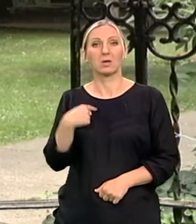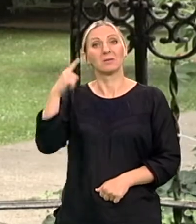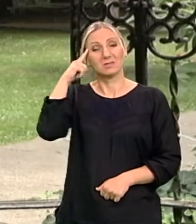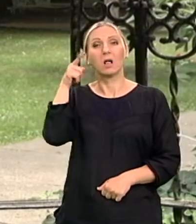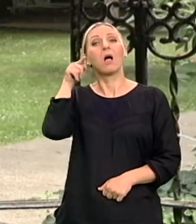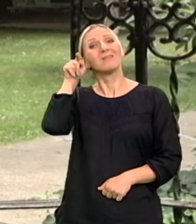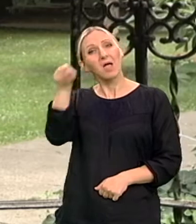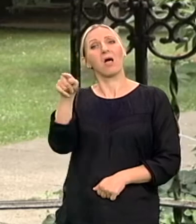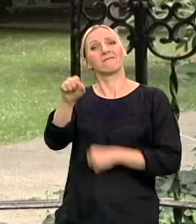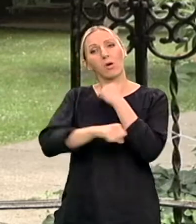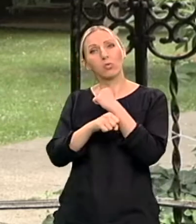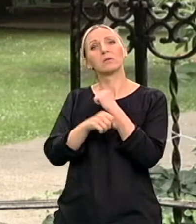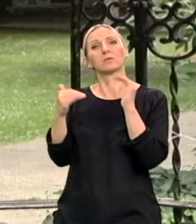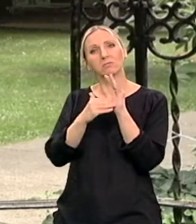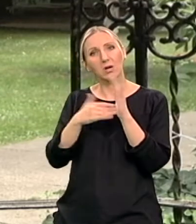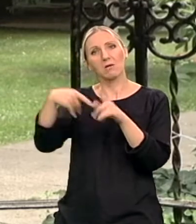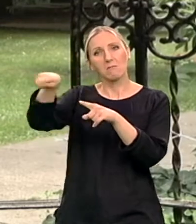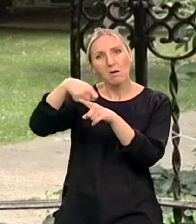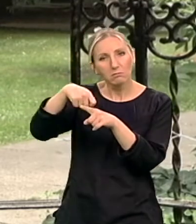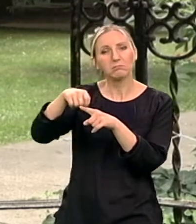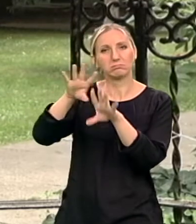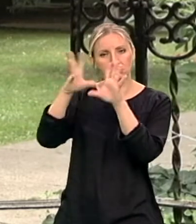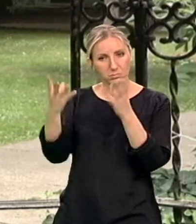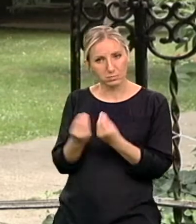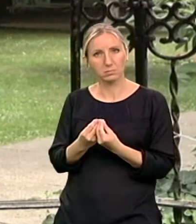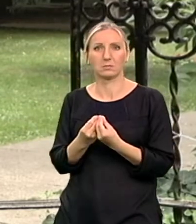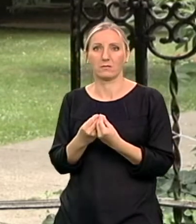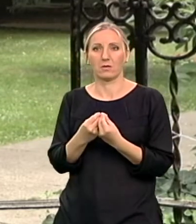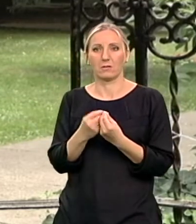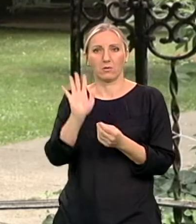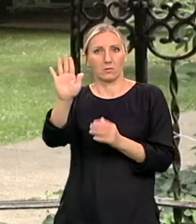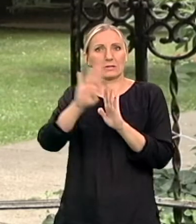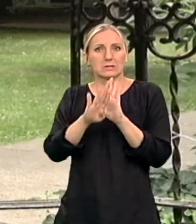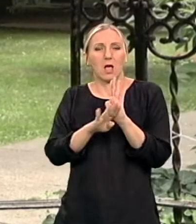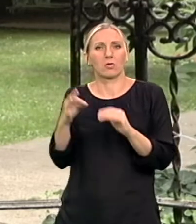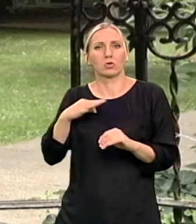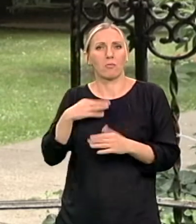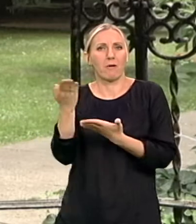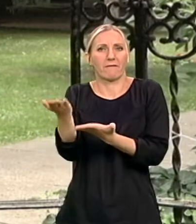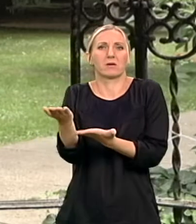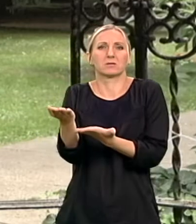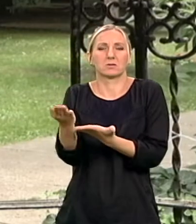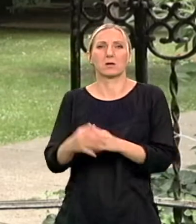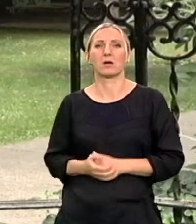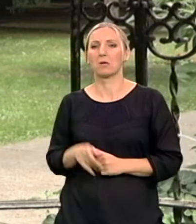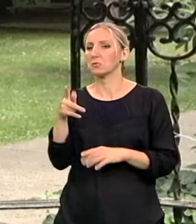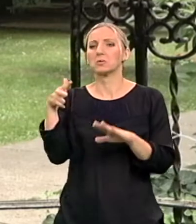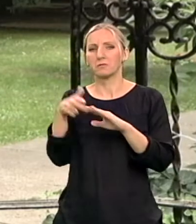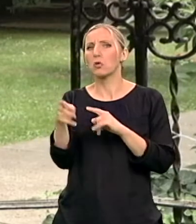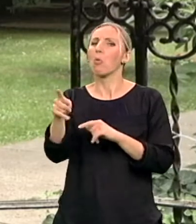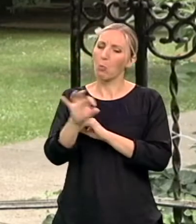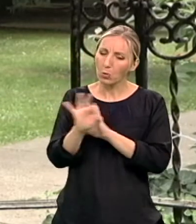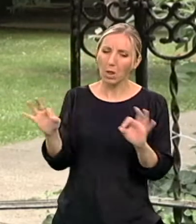oni treba da nađu rješenje za ono što je do njih i što je prvenstvo njihova zakonska obaveza i na tome se završilo u redu,